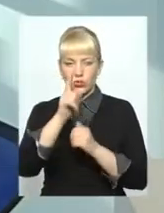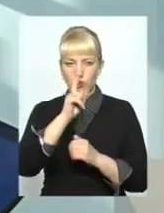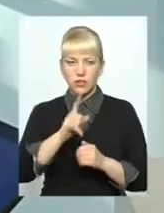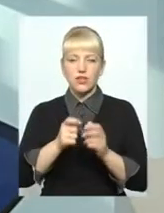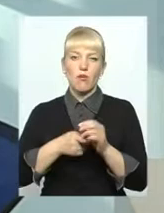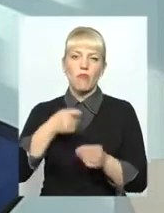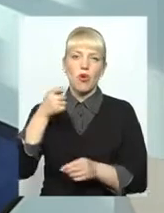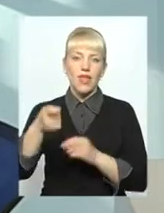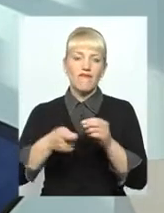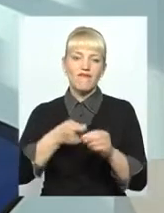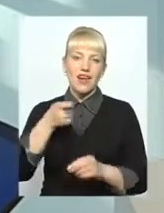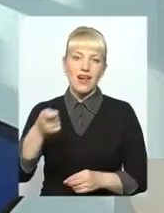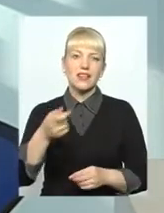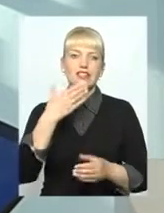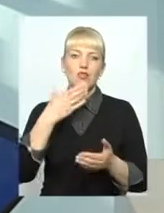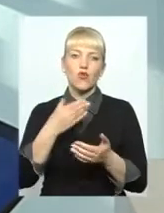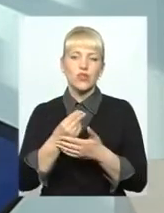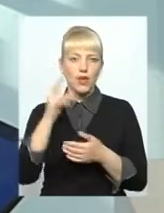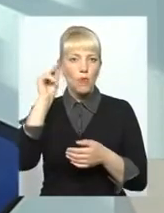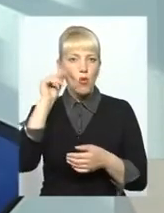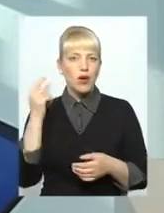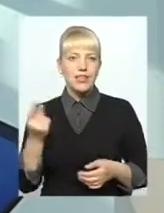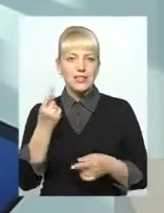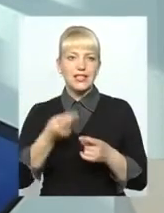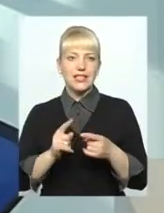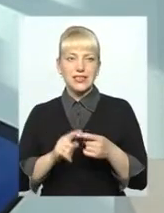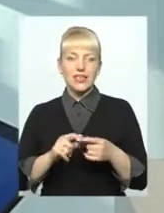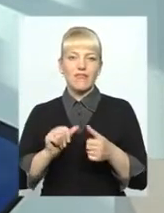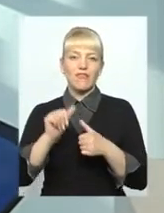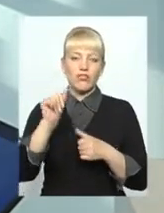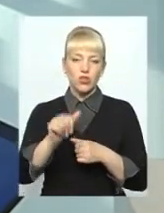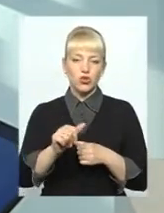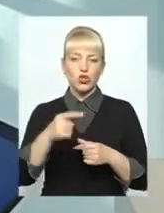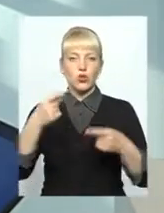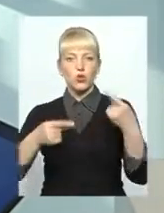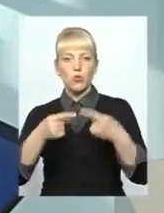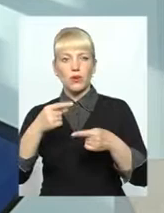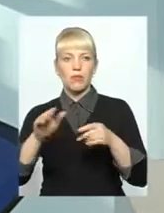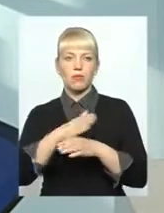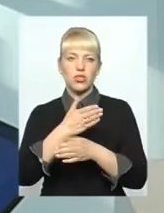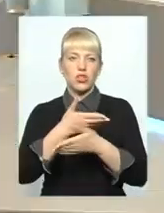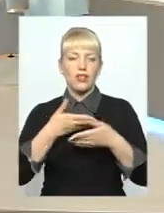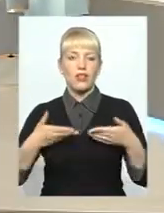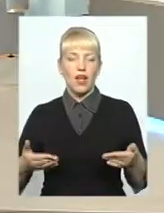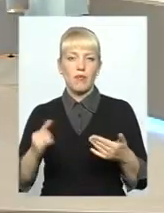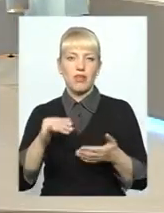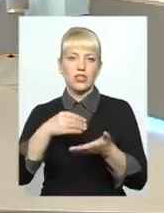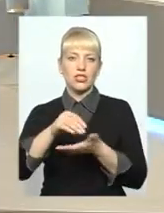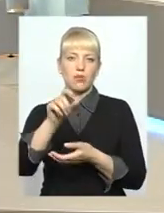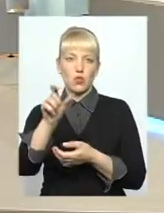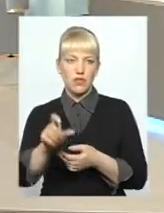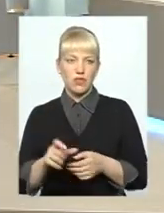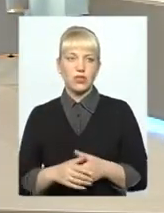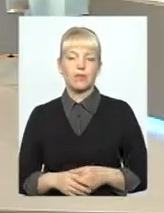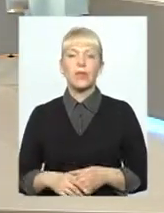показники. Це виключити суперечки між нами і споживачем. Власне, на